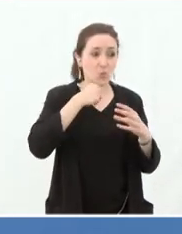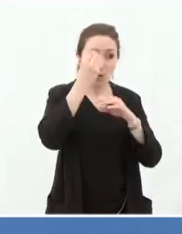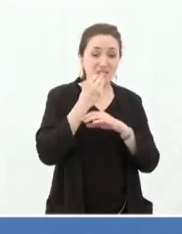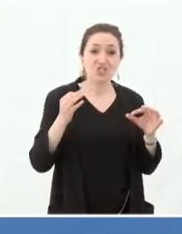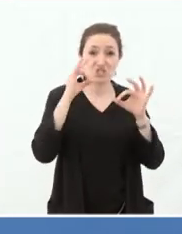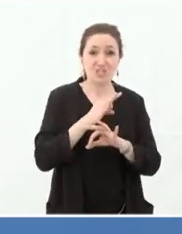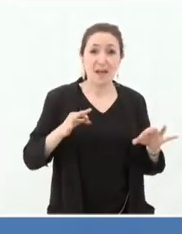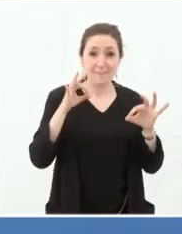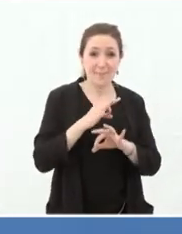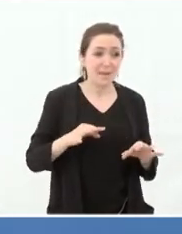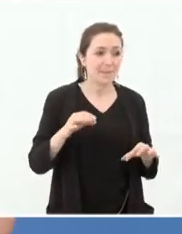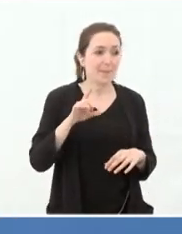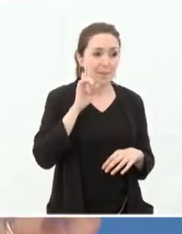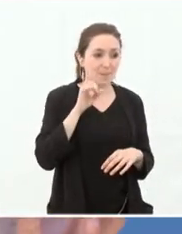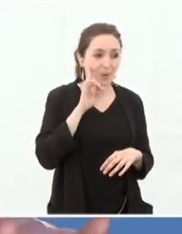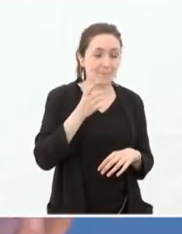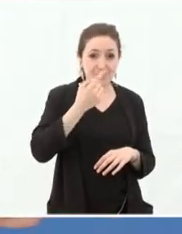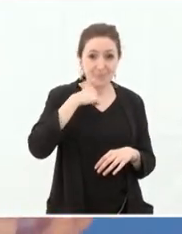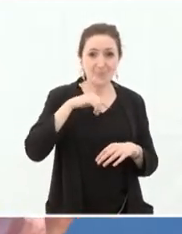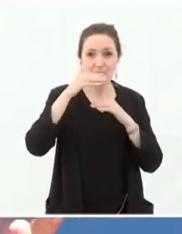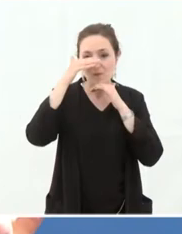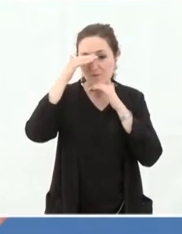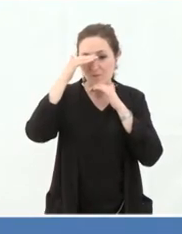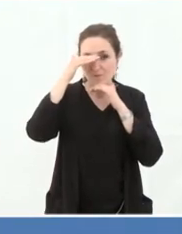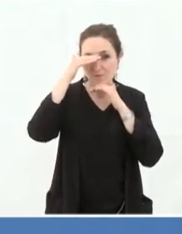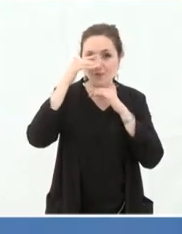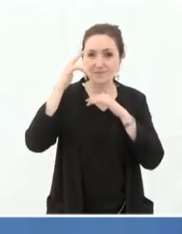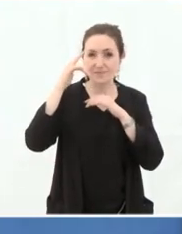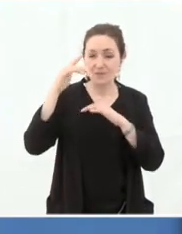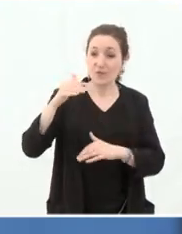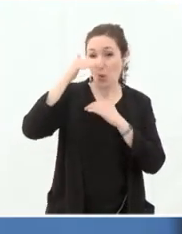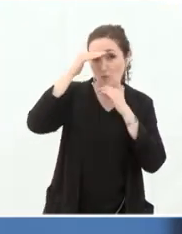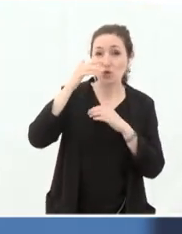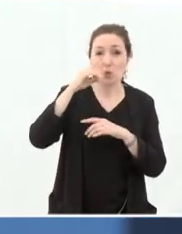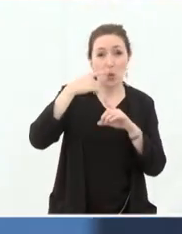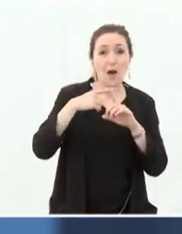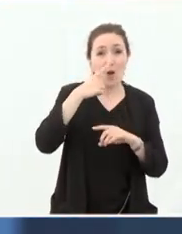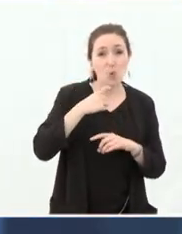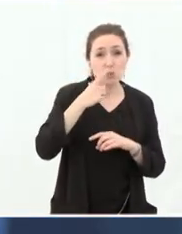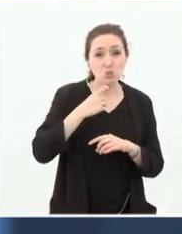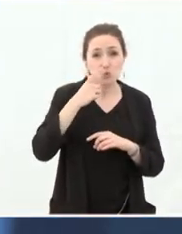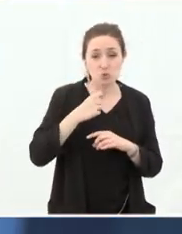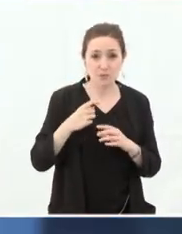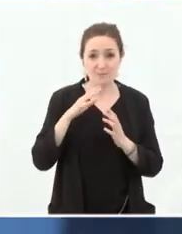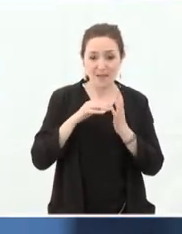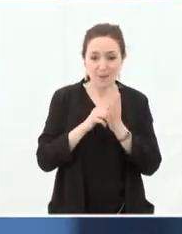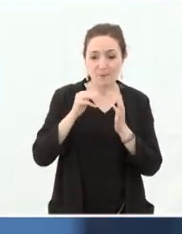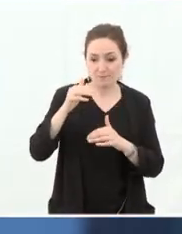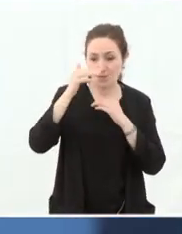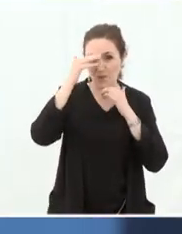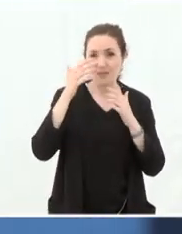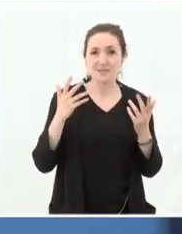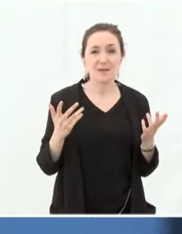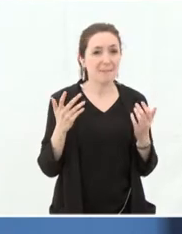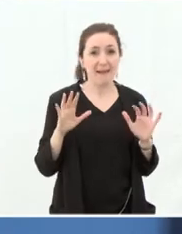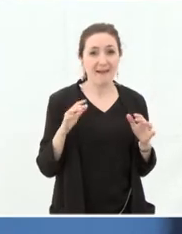parce que nous faisons confiance à notre emblème, à la Croix-Rouge, à ce que nous sommes. Et au fond, cette confiance-là est un élément clé. Or,